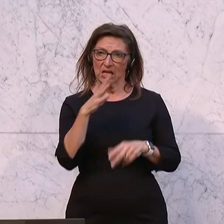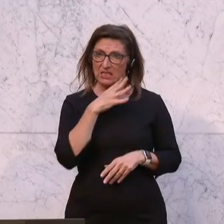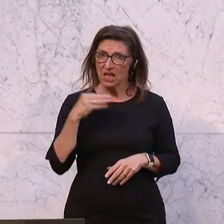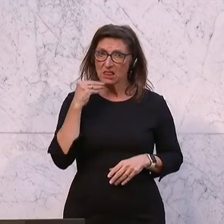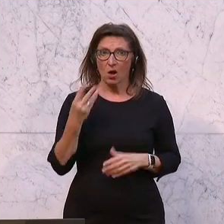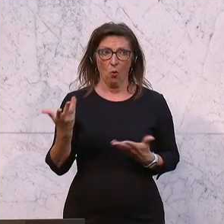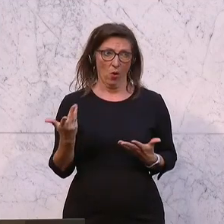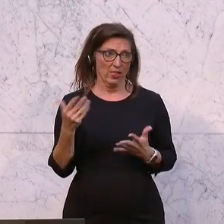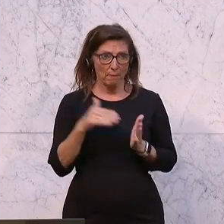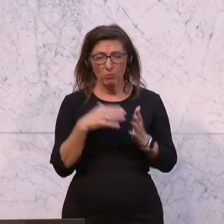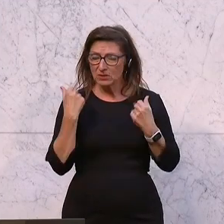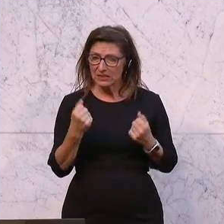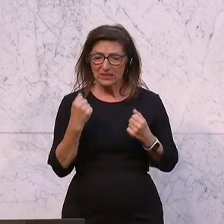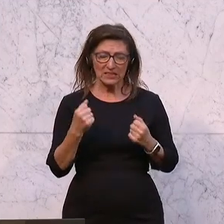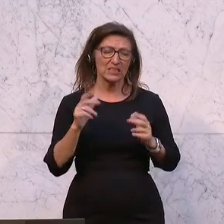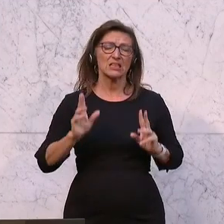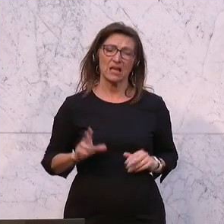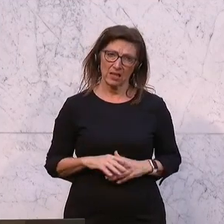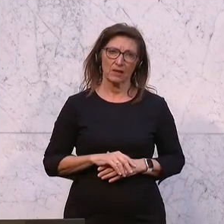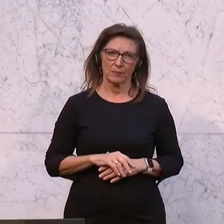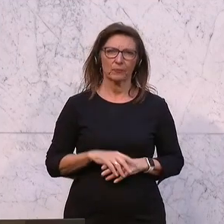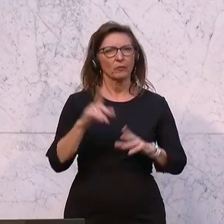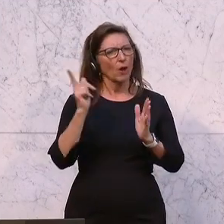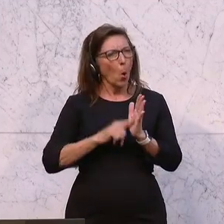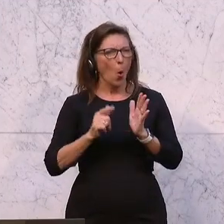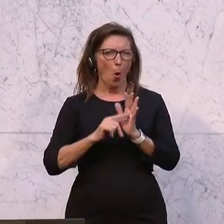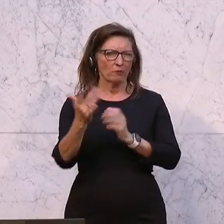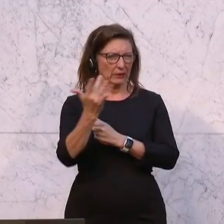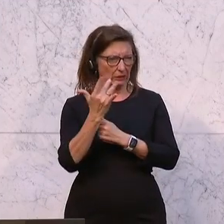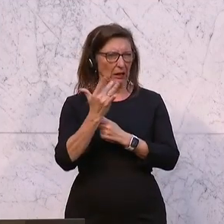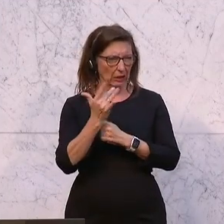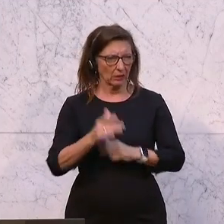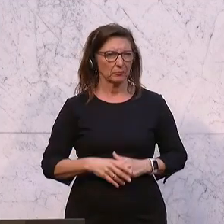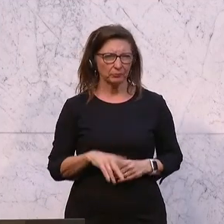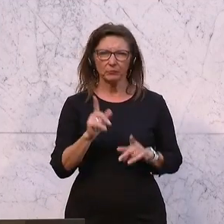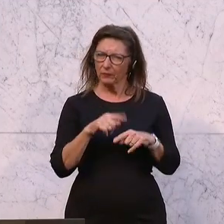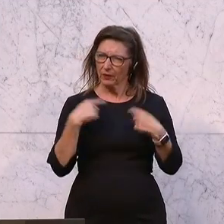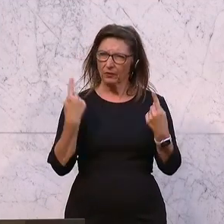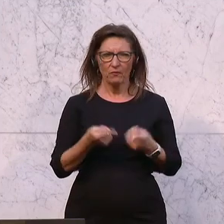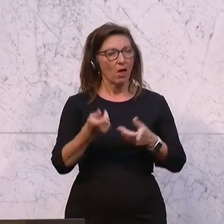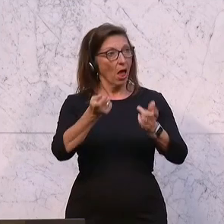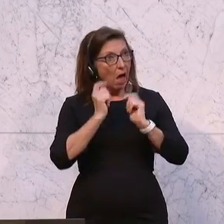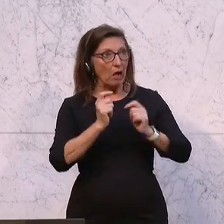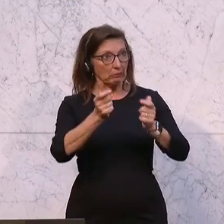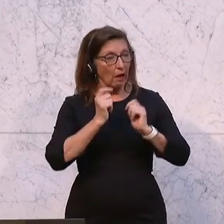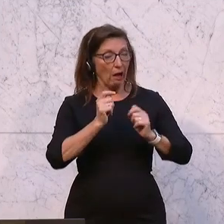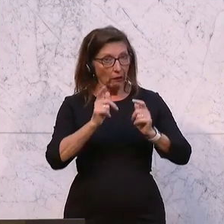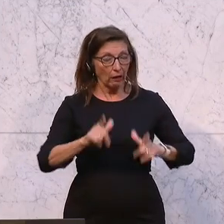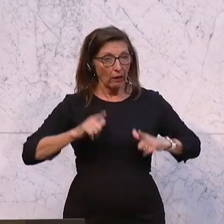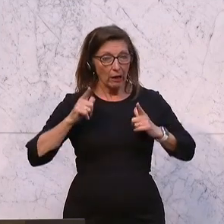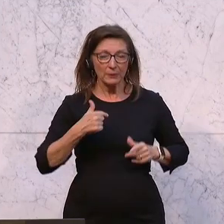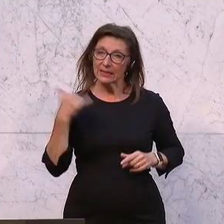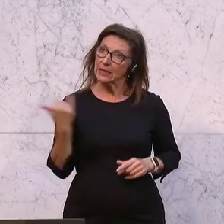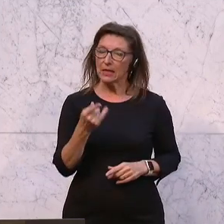Senioren, sie können sich darauf verlassen. Wir wurden hier oft kritisiert und wir wurden auch mit Anträgen hier konfrontiert. Ich habe